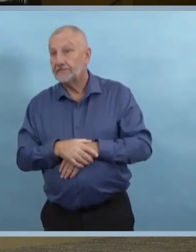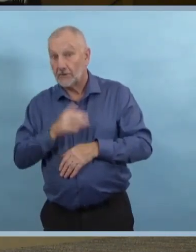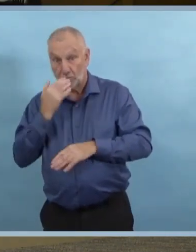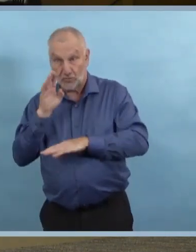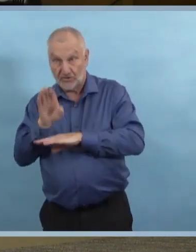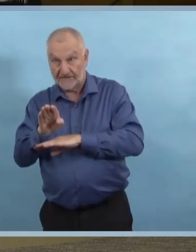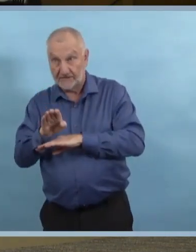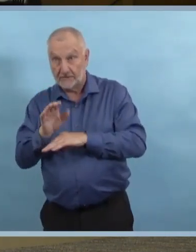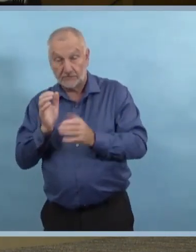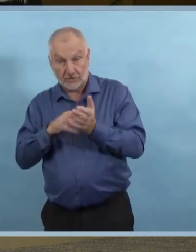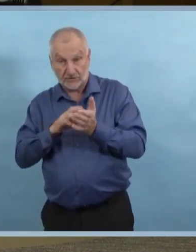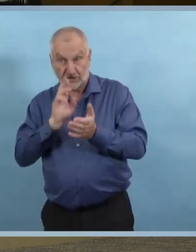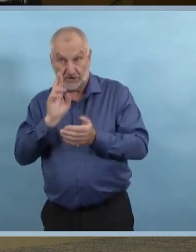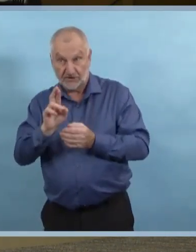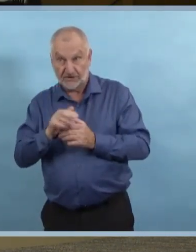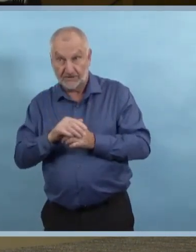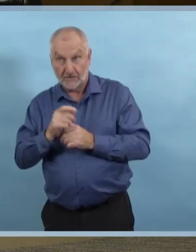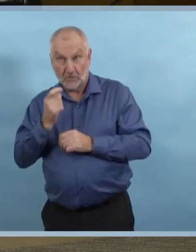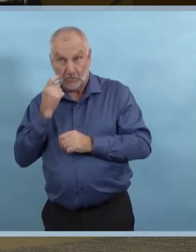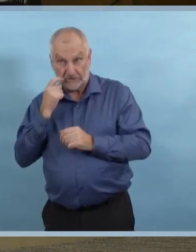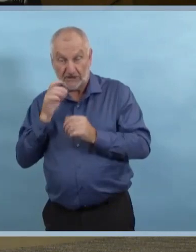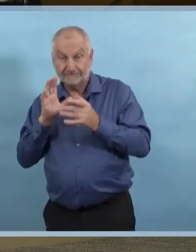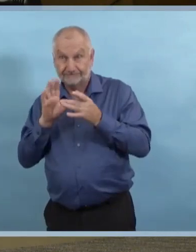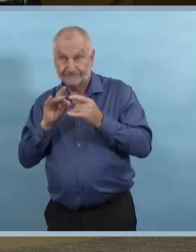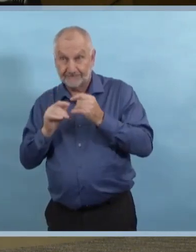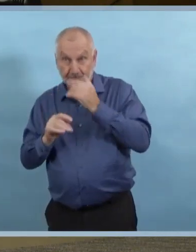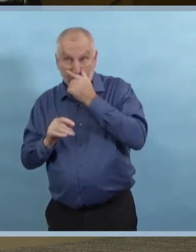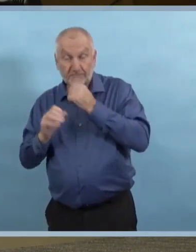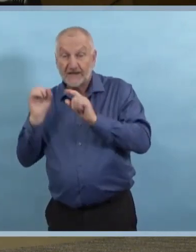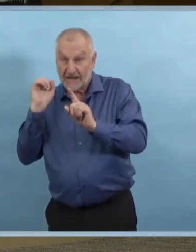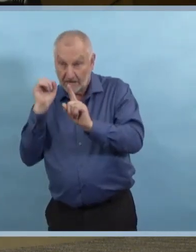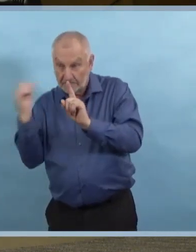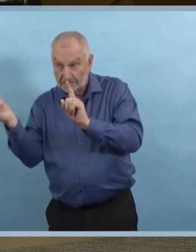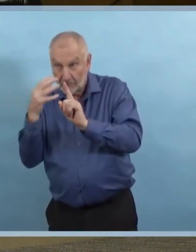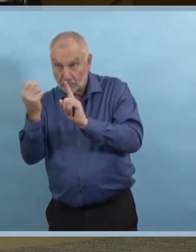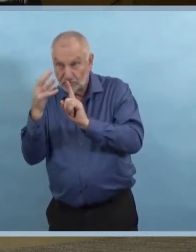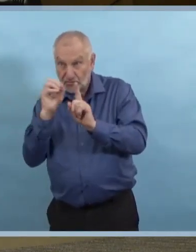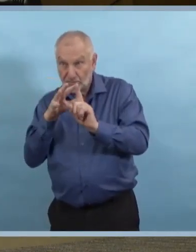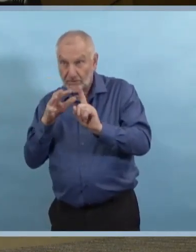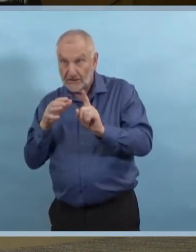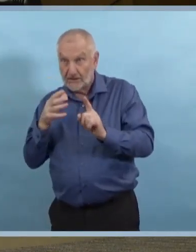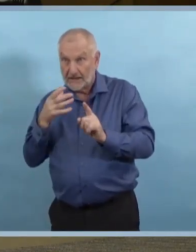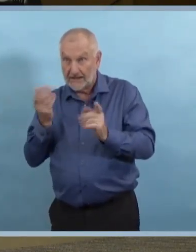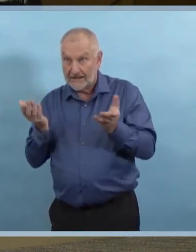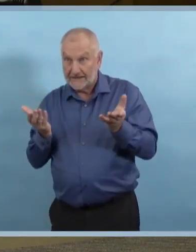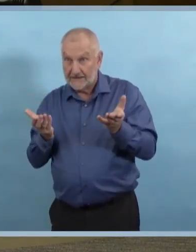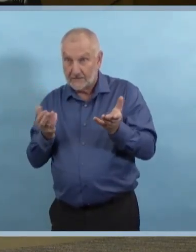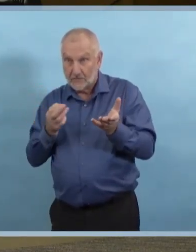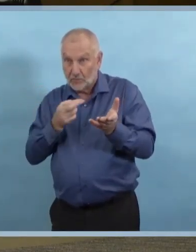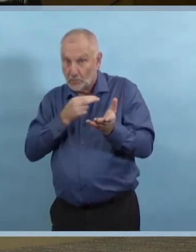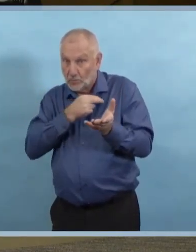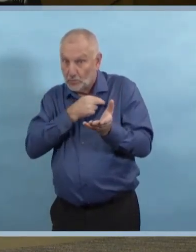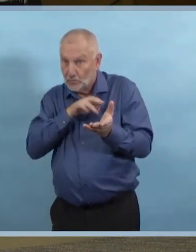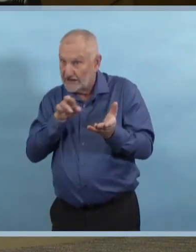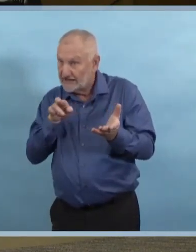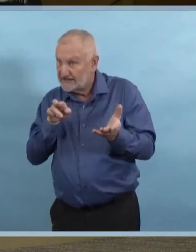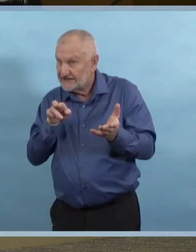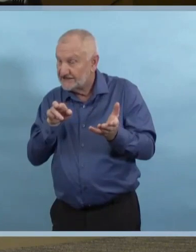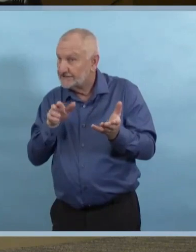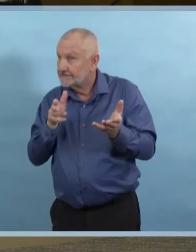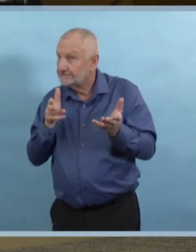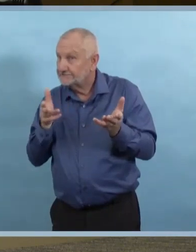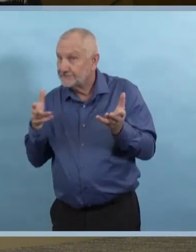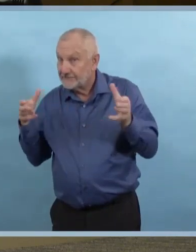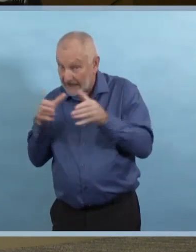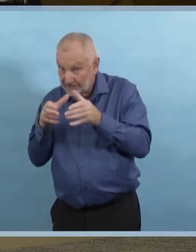rassemblement confessionnel. Pouvez-vous nous en parler ou nous dire s'il y a eu plus d'expositions à